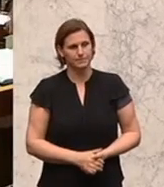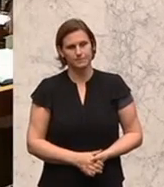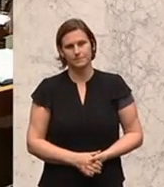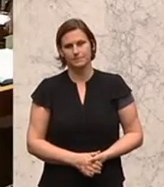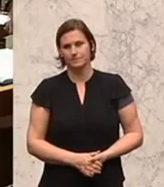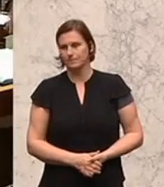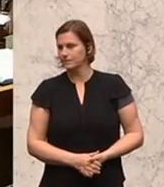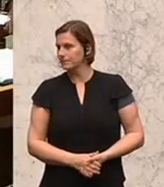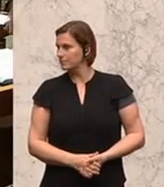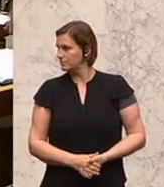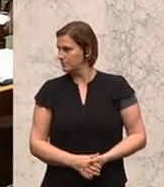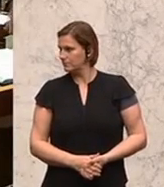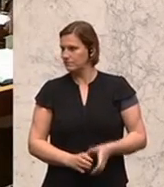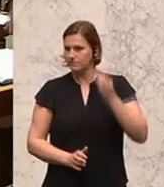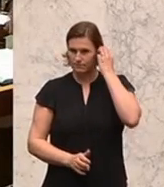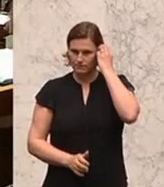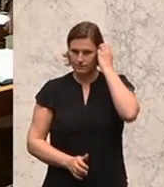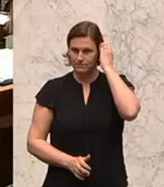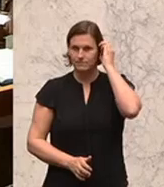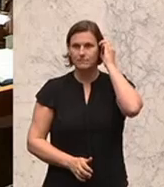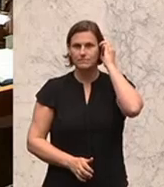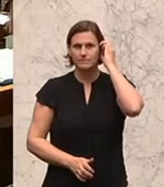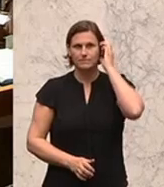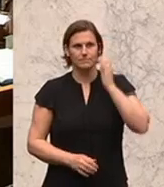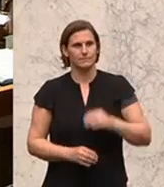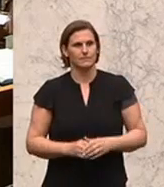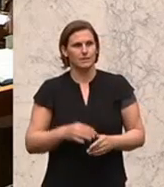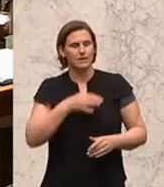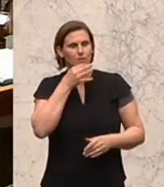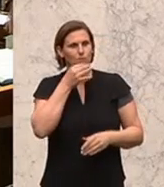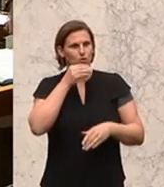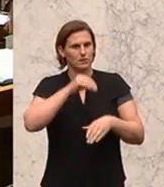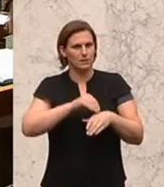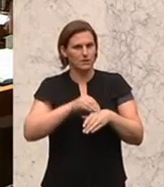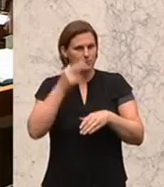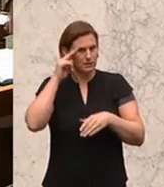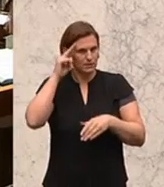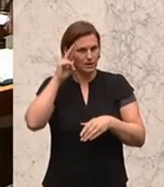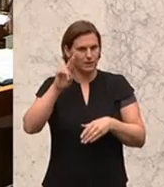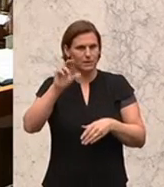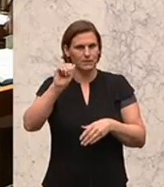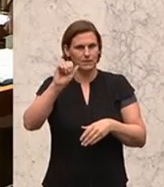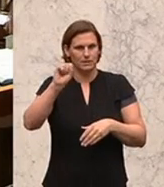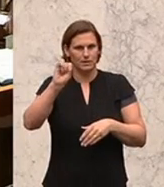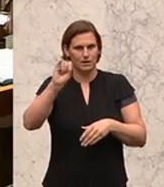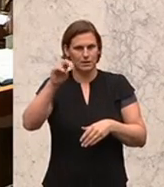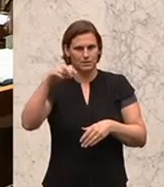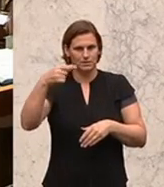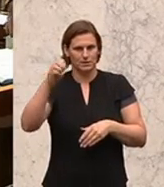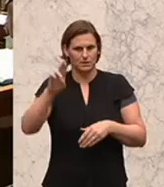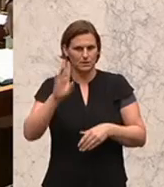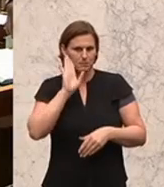Patienten würden oft im Kreis geschickt ein grundsätzliches Strukturkonzept fehle, betont Eva Mückstein, Gesundheitssprecherin der Grünen.